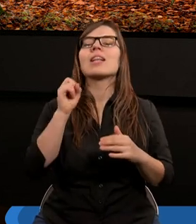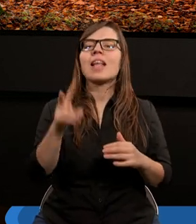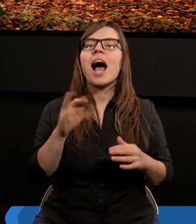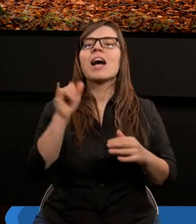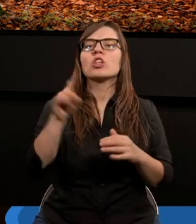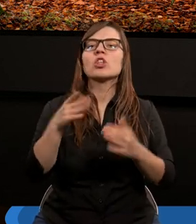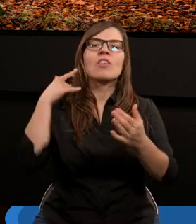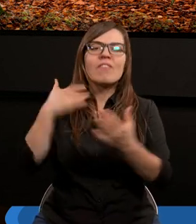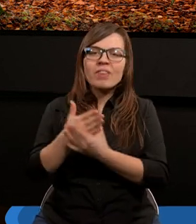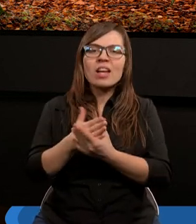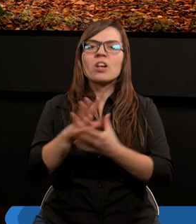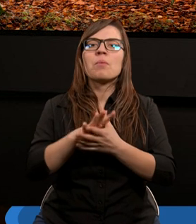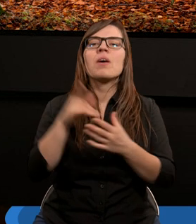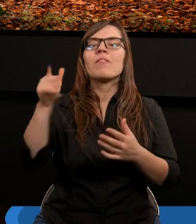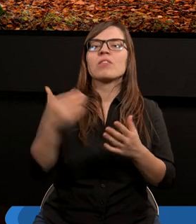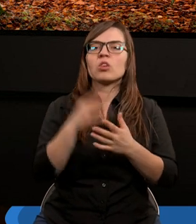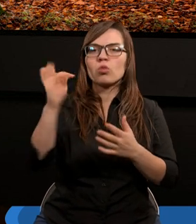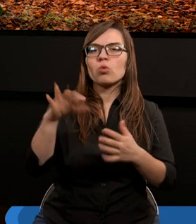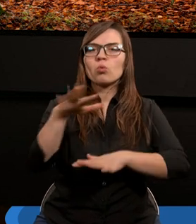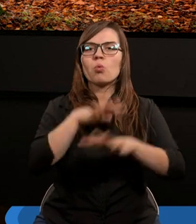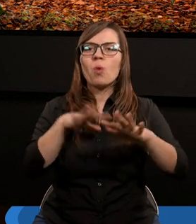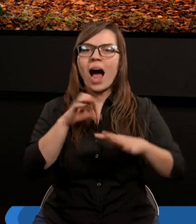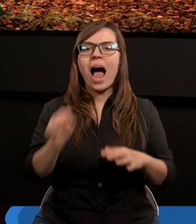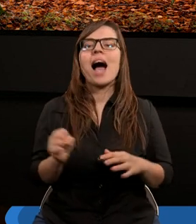tak, iż służymy w nowości ducha,